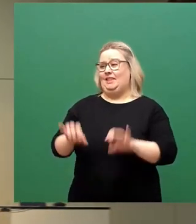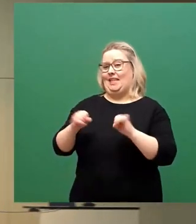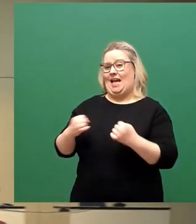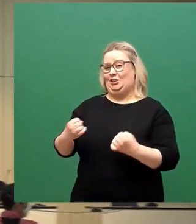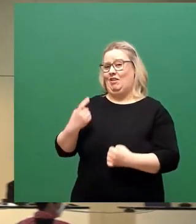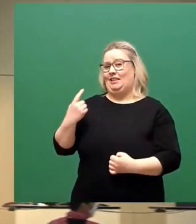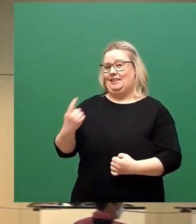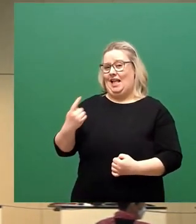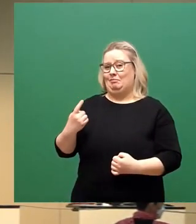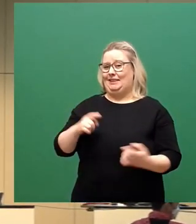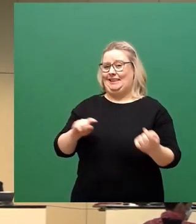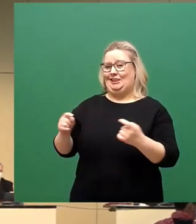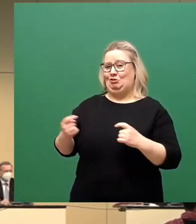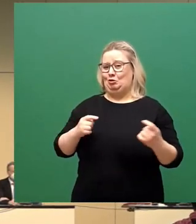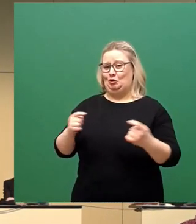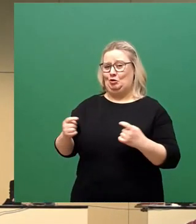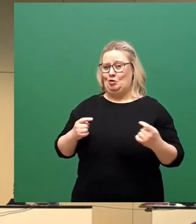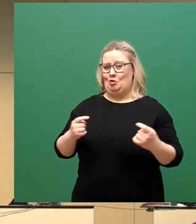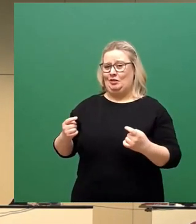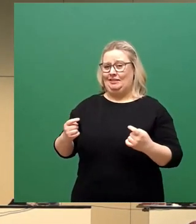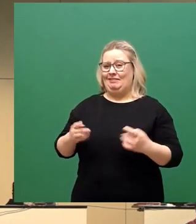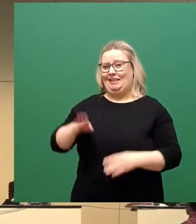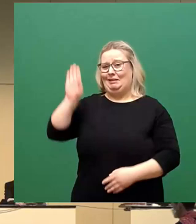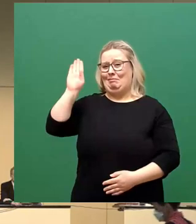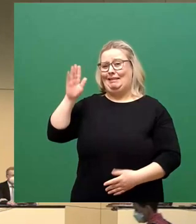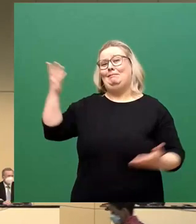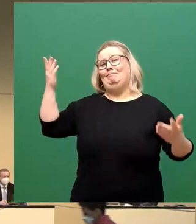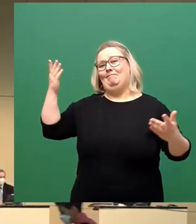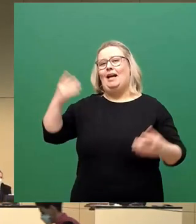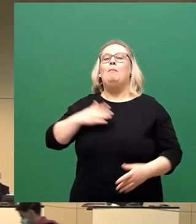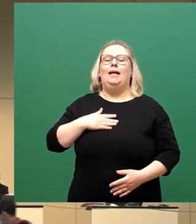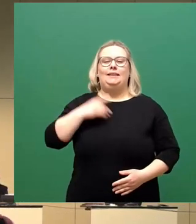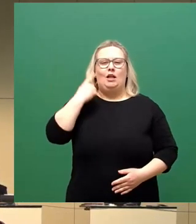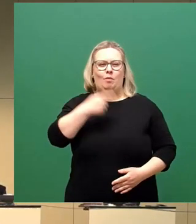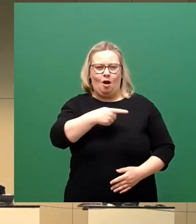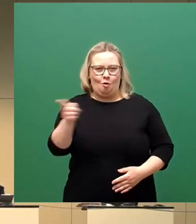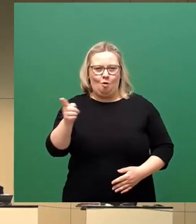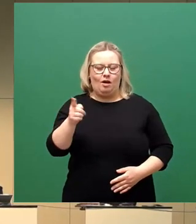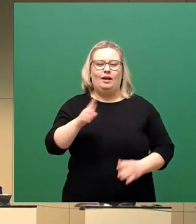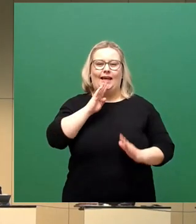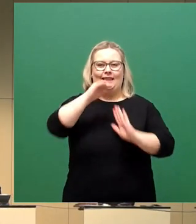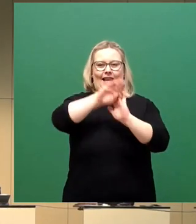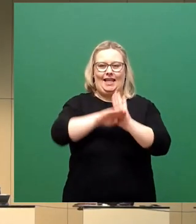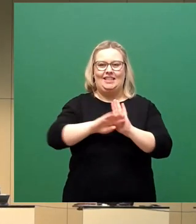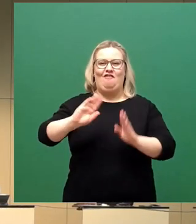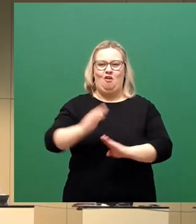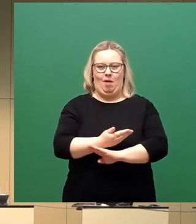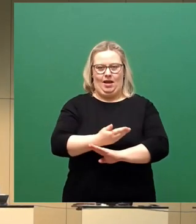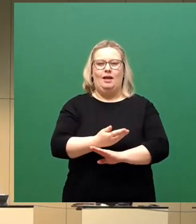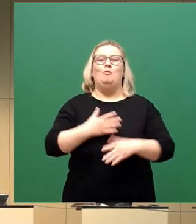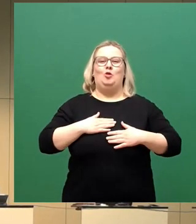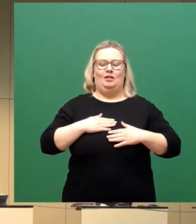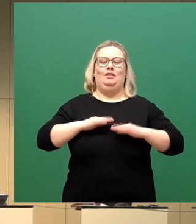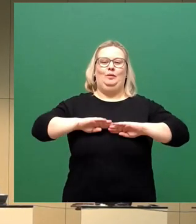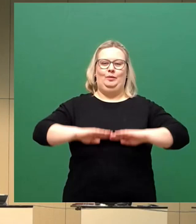Debatte sich zu Wort gemeldet haben. Aber wir sind auch mit der Rednerliste durch. Insoweit brauchen wir da, glaube ich, jetzt